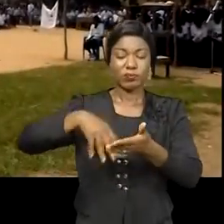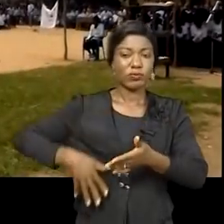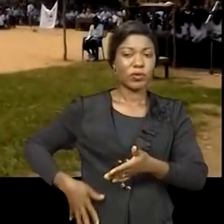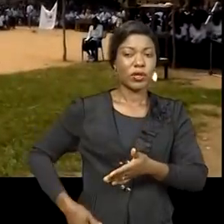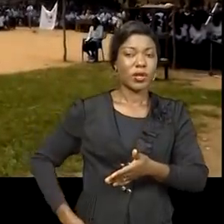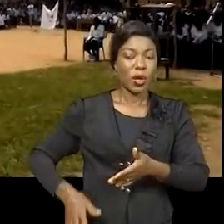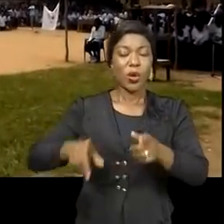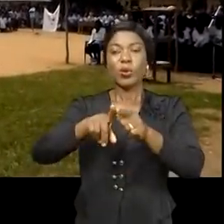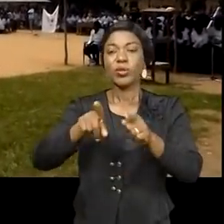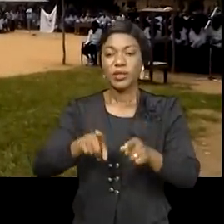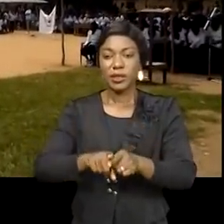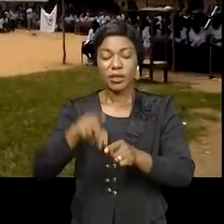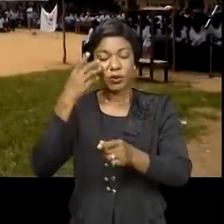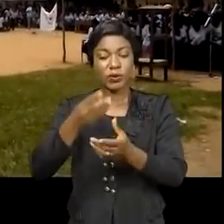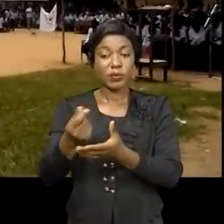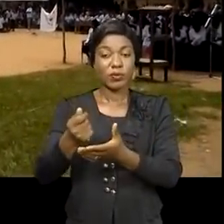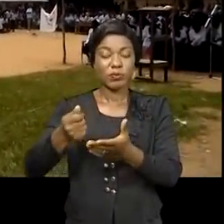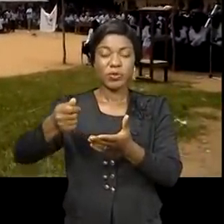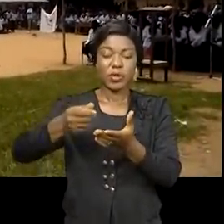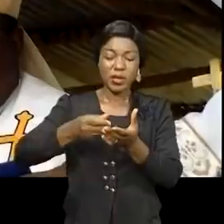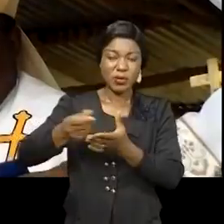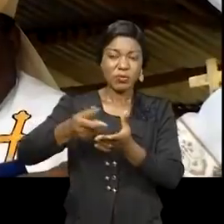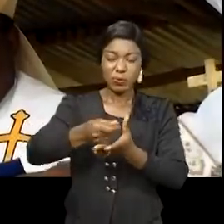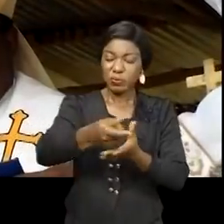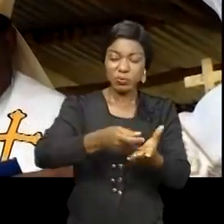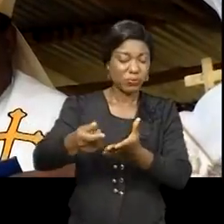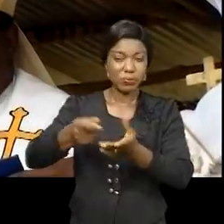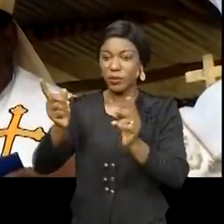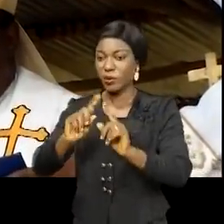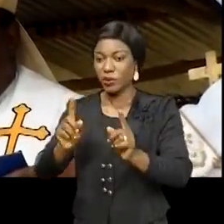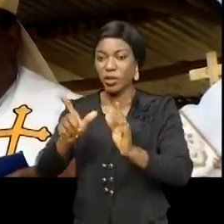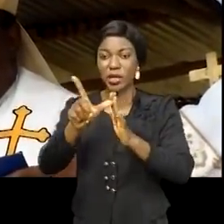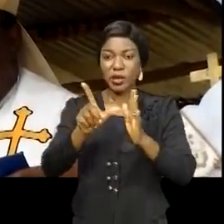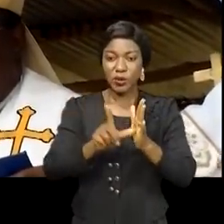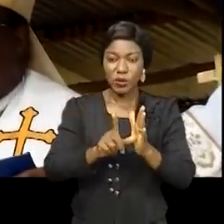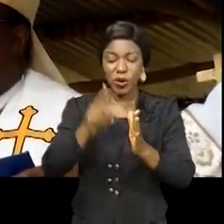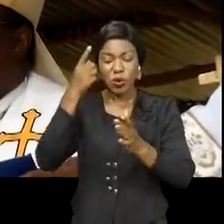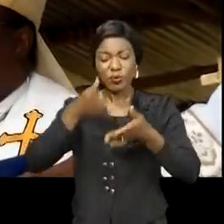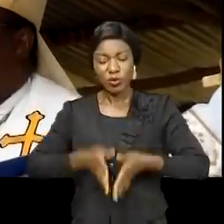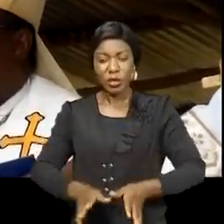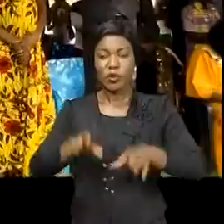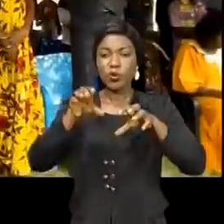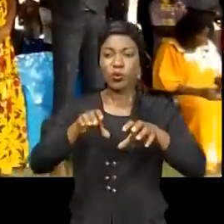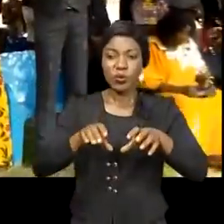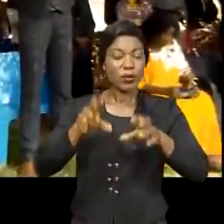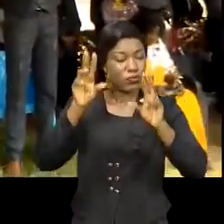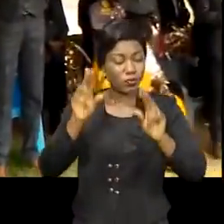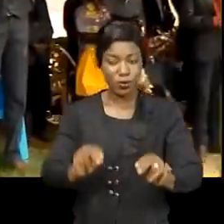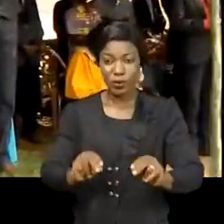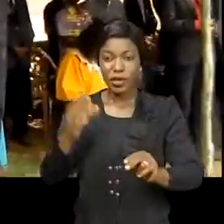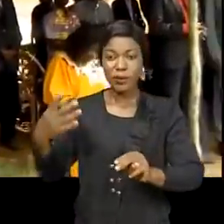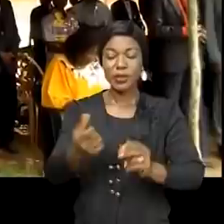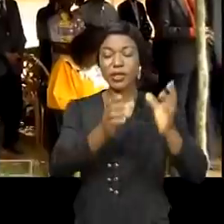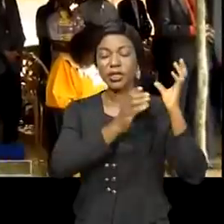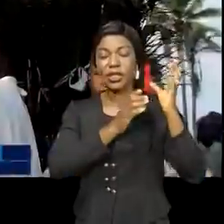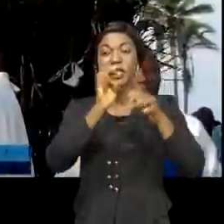les laboratoires, monnayage des points dans les écoles, la loi des originaires pour ne citer que cela. La prise en charge